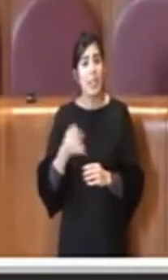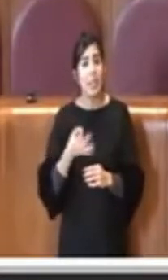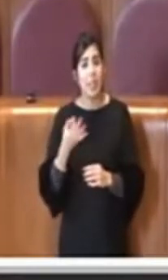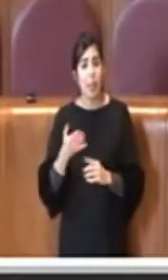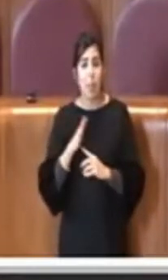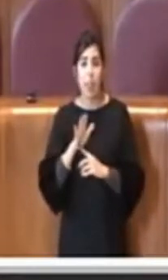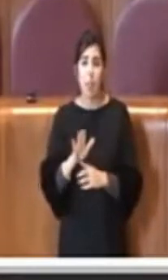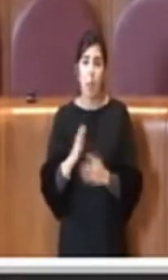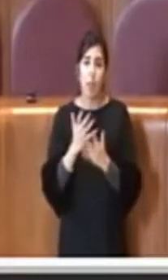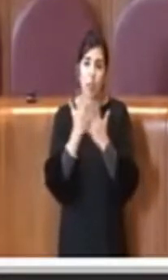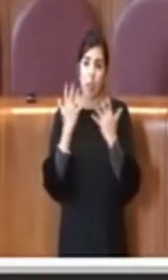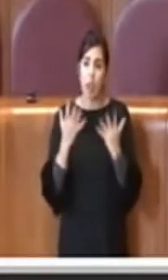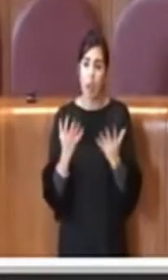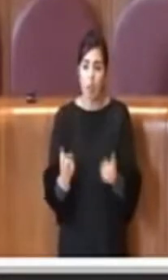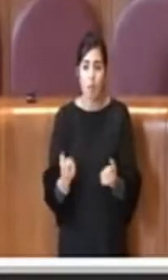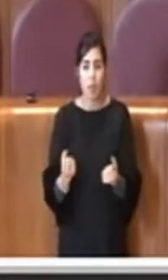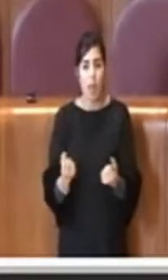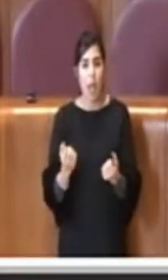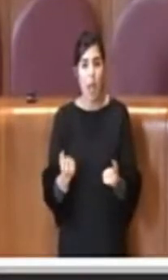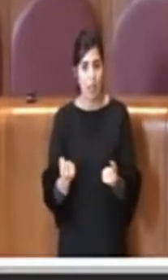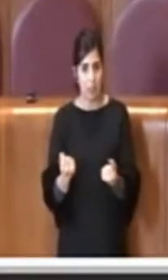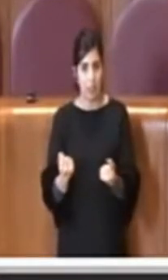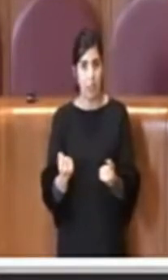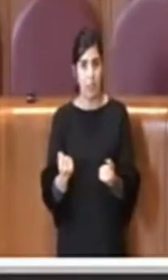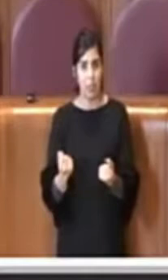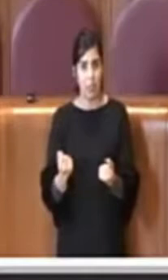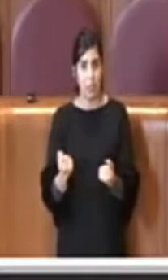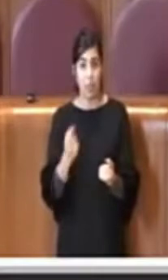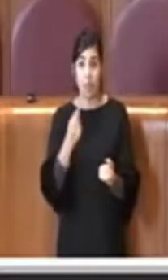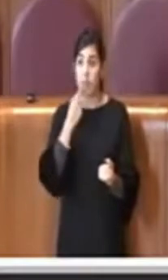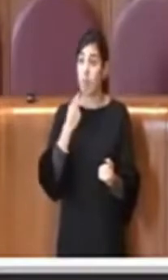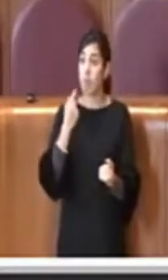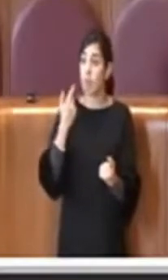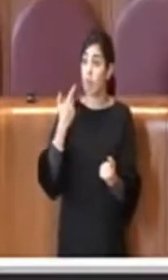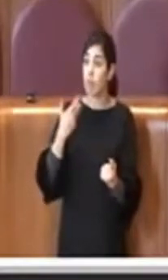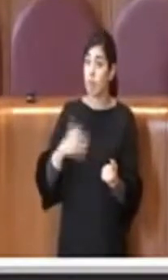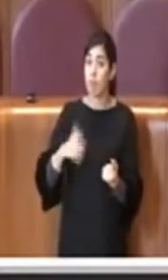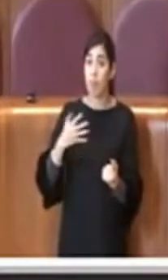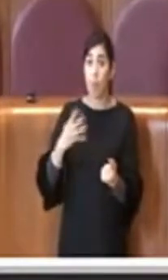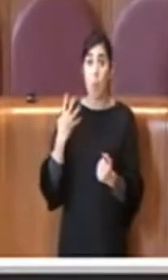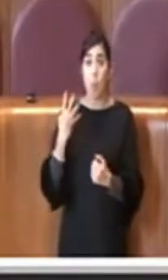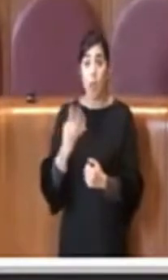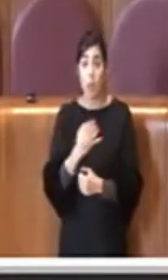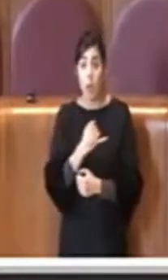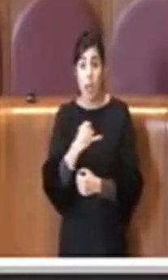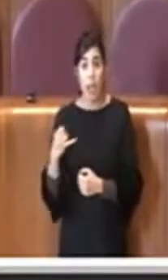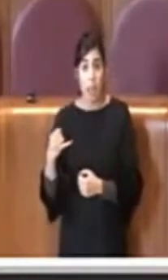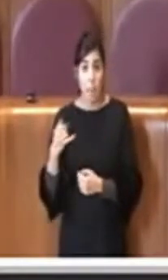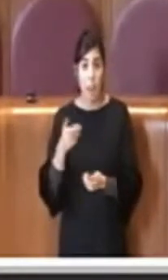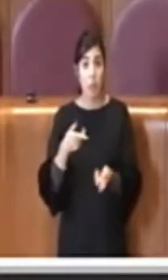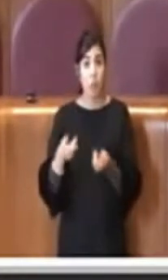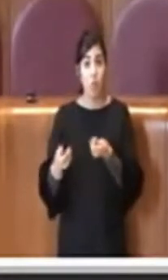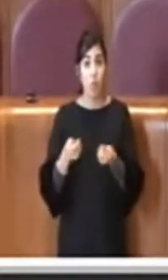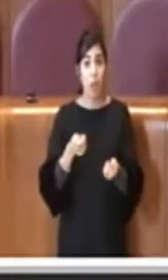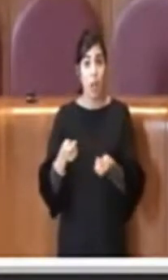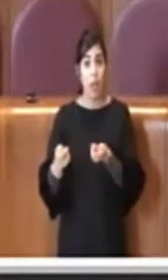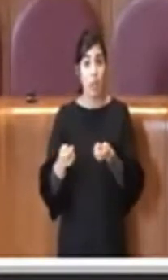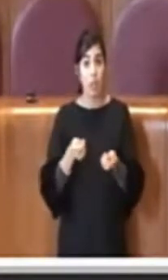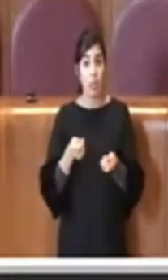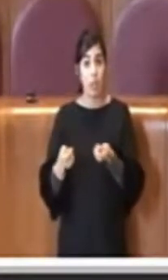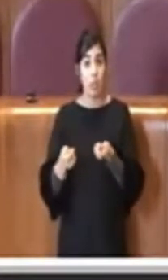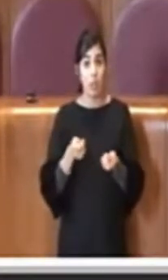poi che quello che abbiamo detto appunto durante le commissioni, durante questi quattro anni e mezzo di gestione di